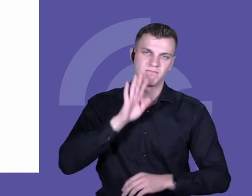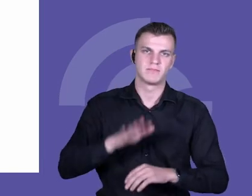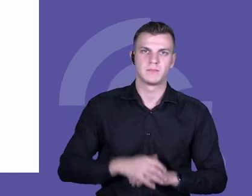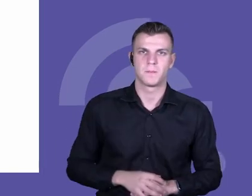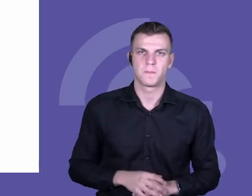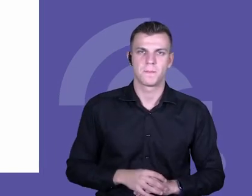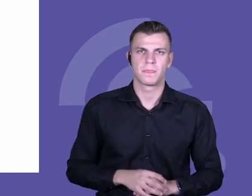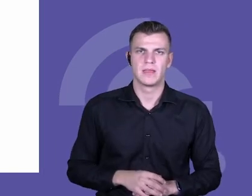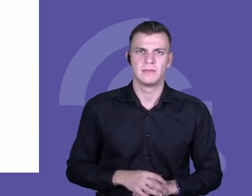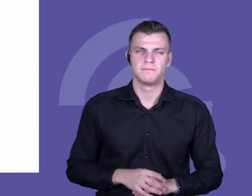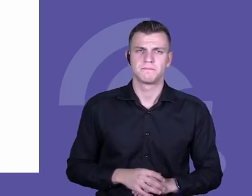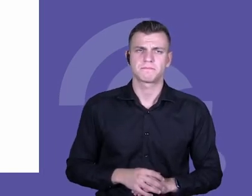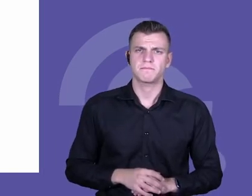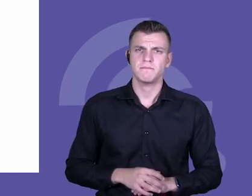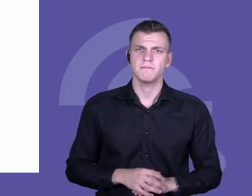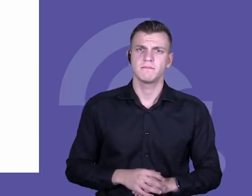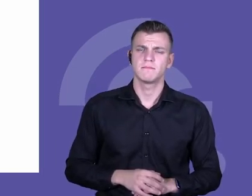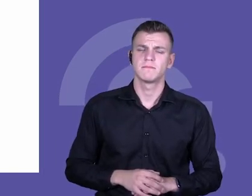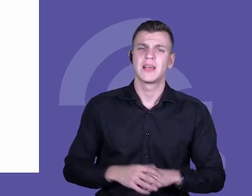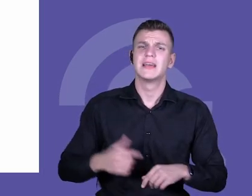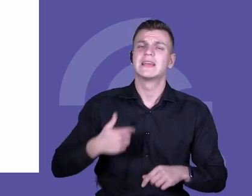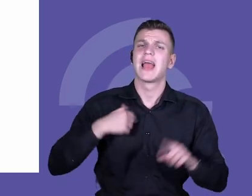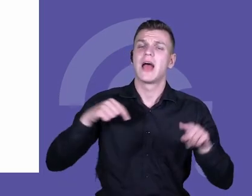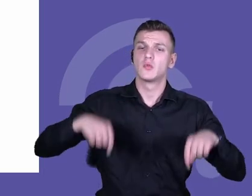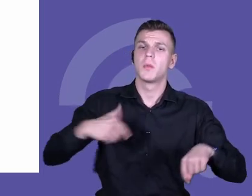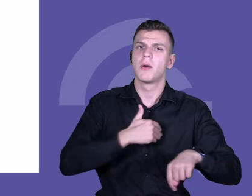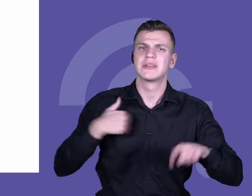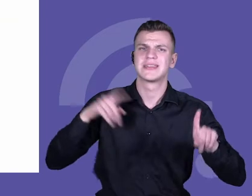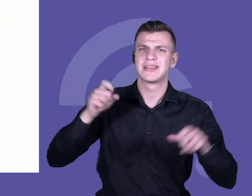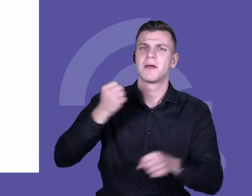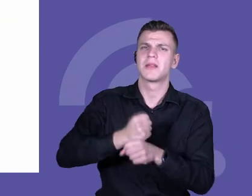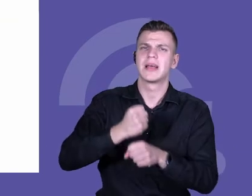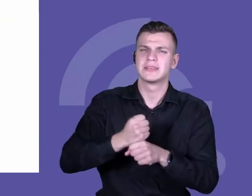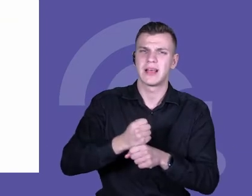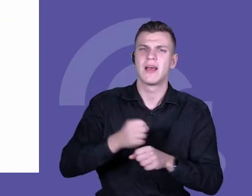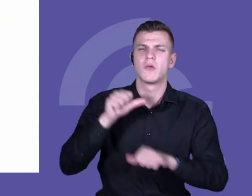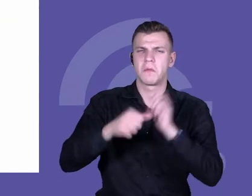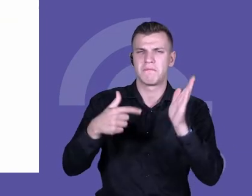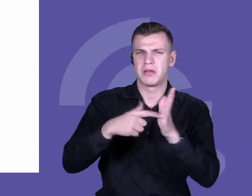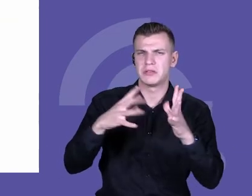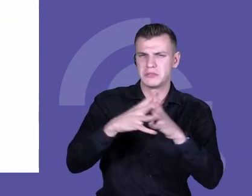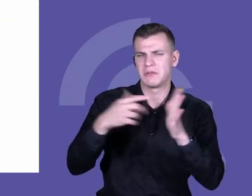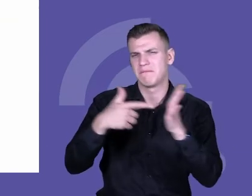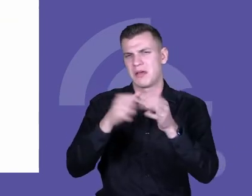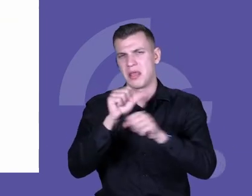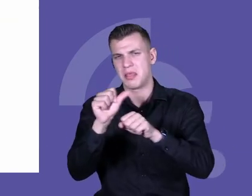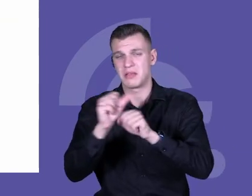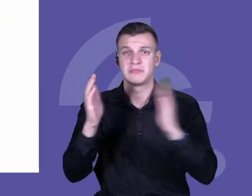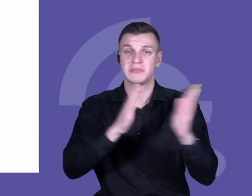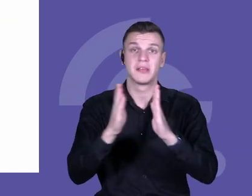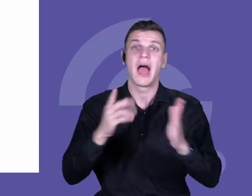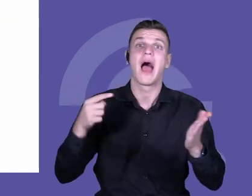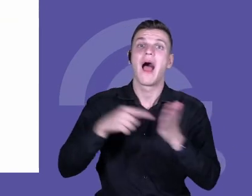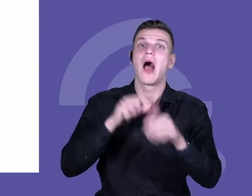Ja zacząłem swoją pracę w Polsce w 2011 roku, to były początki, kiedy